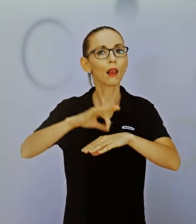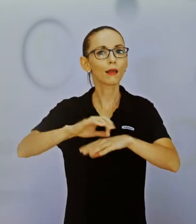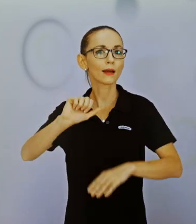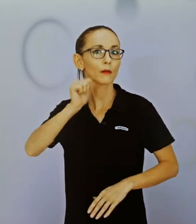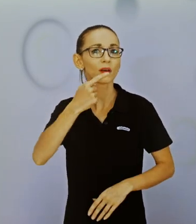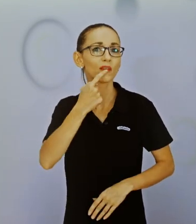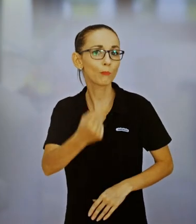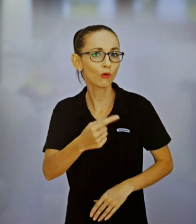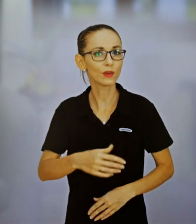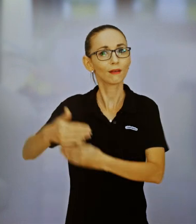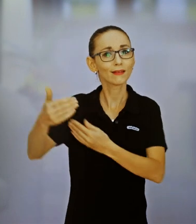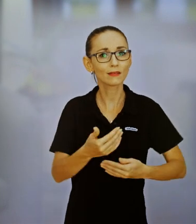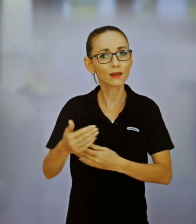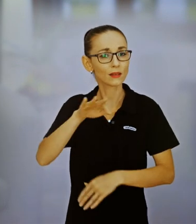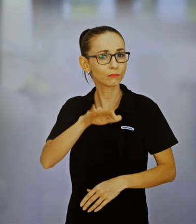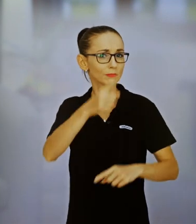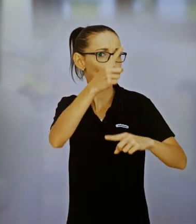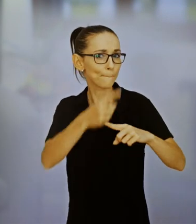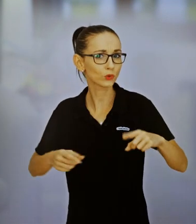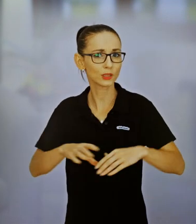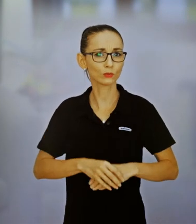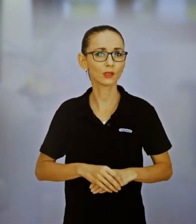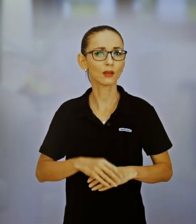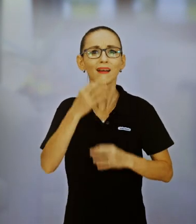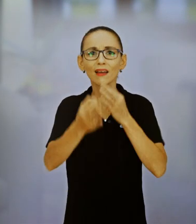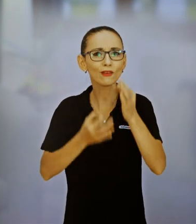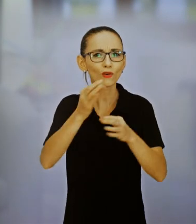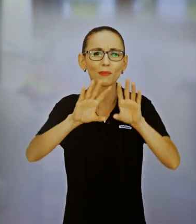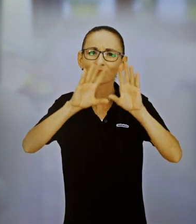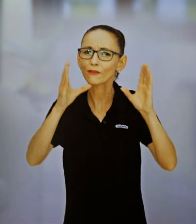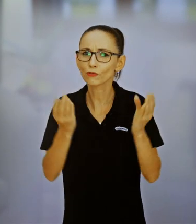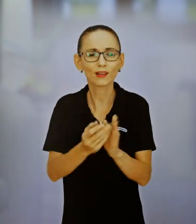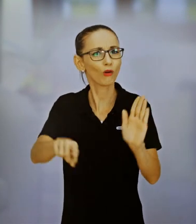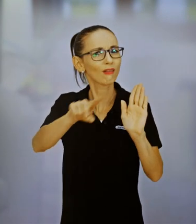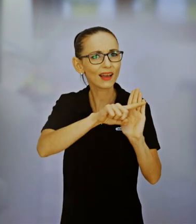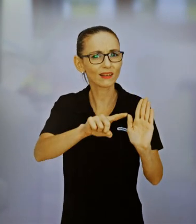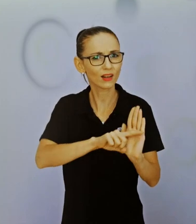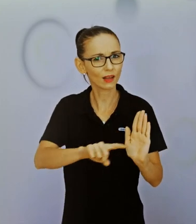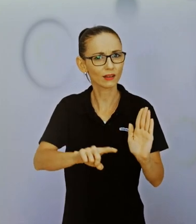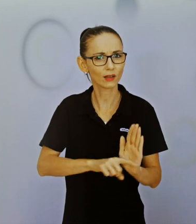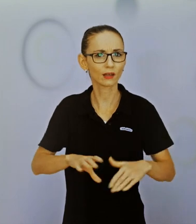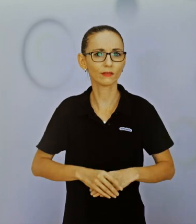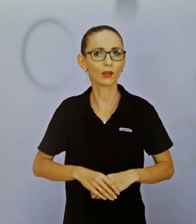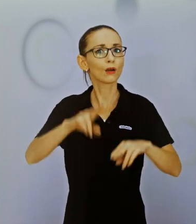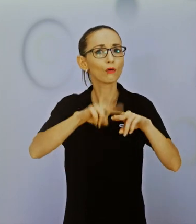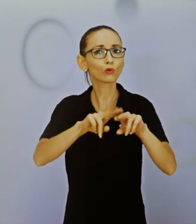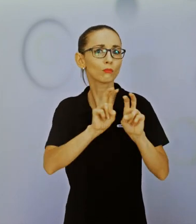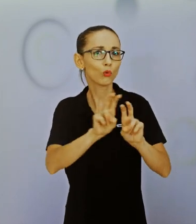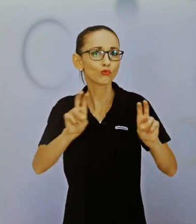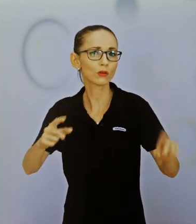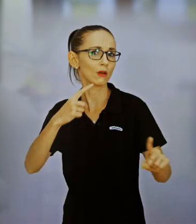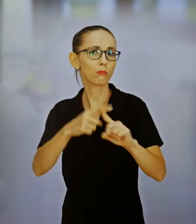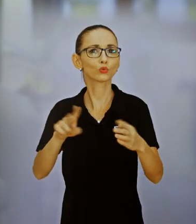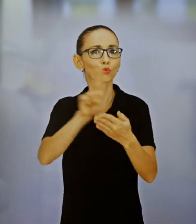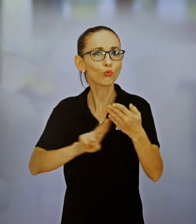postihnutím, s tým, že už väčšinou lekári sú prví tí, ktorí ako keby ukradnú tie sny a zoberú nádej tej